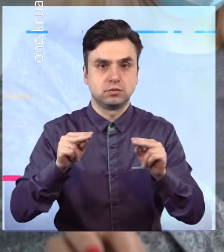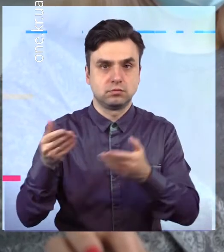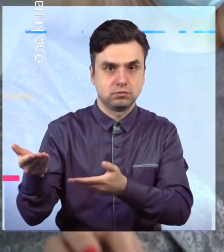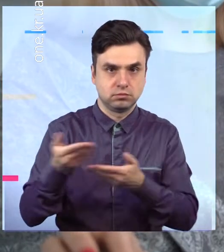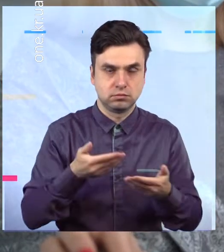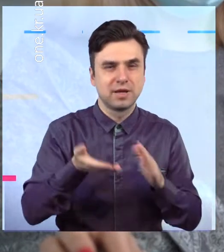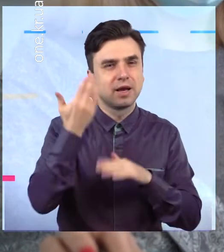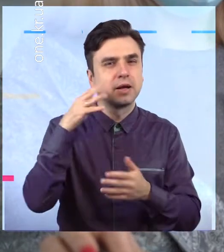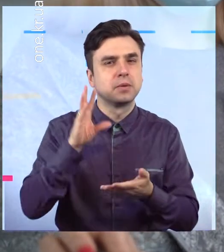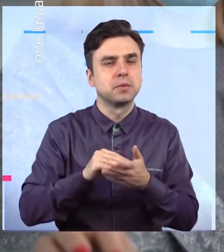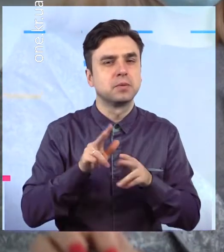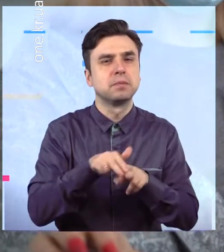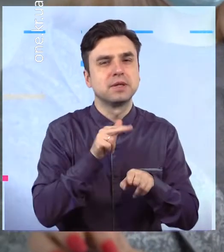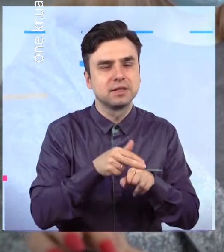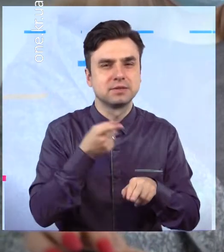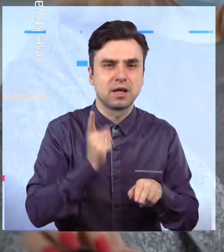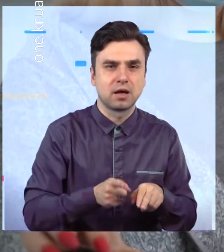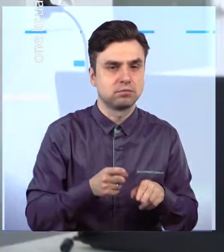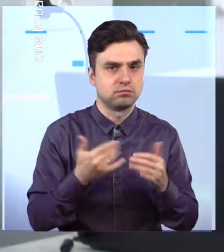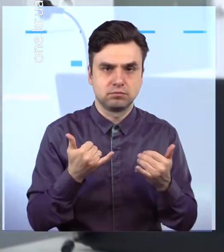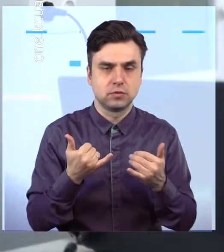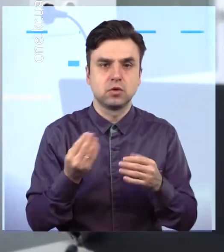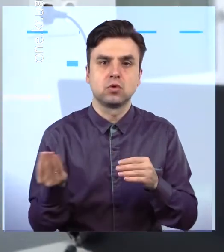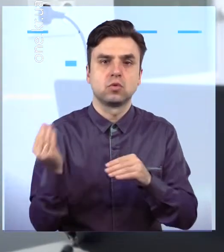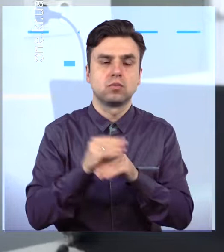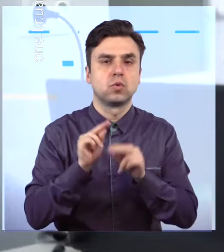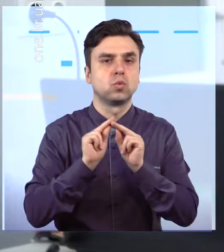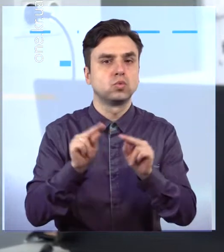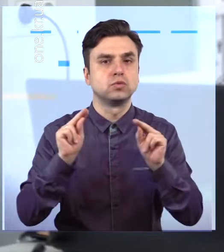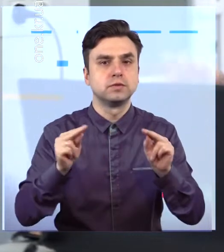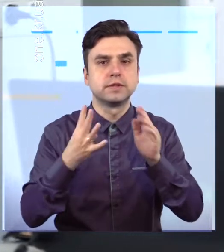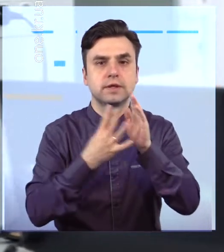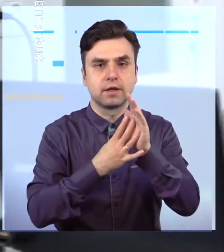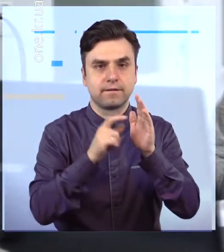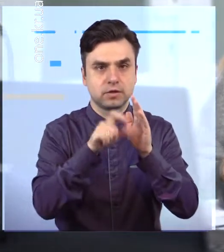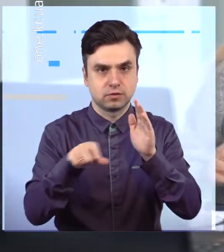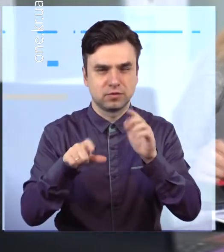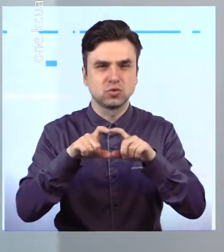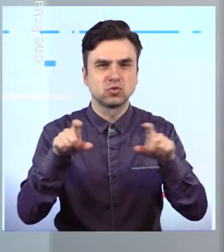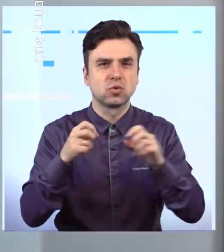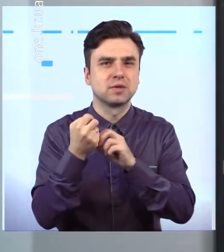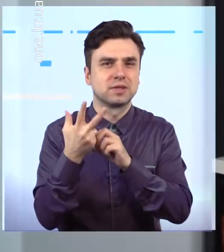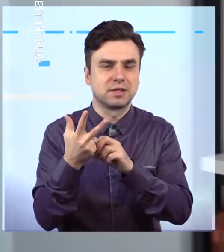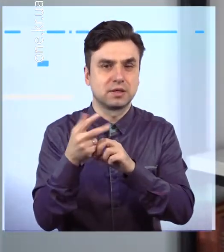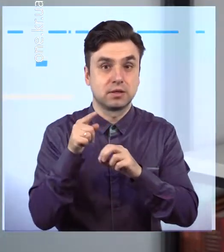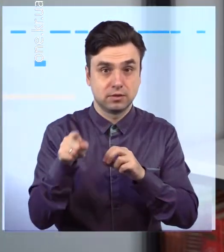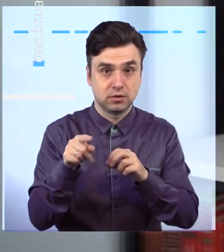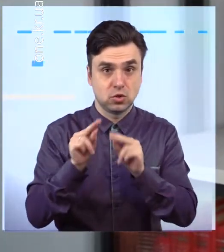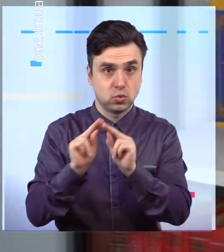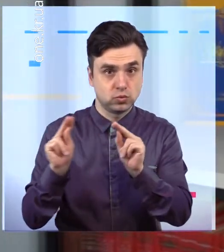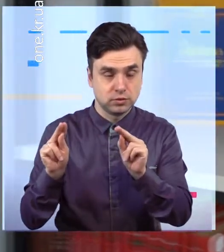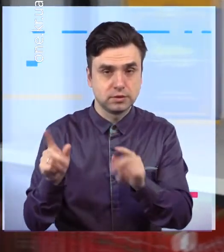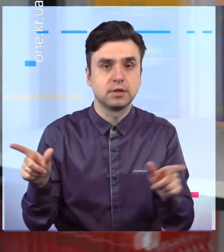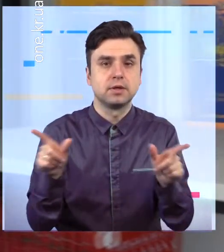Загалом до заняття з представниками полку патрульної поліції долучились 9 вчителів із 13 школи. Вони разом з